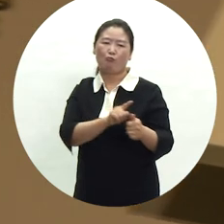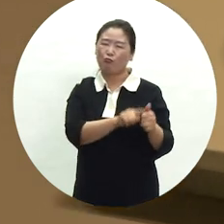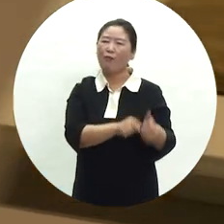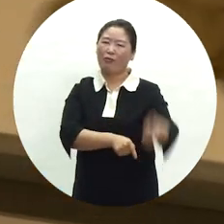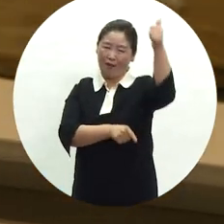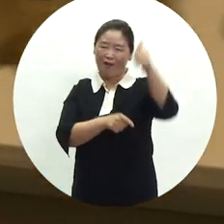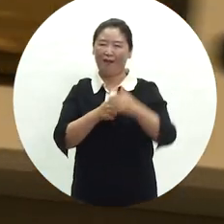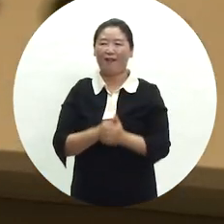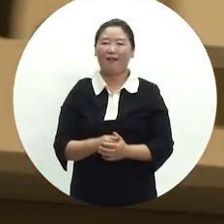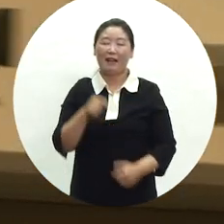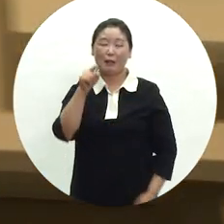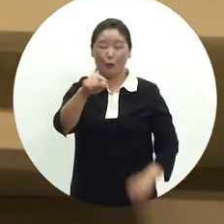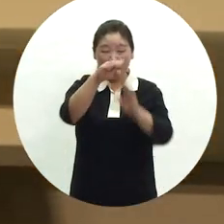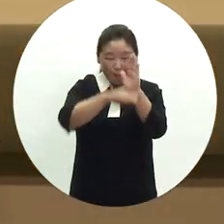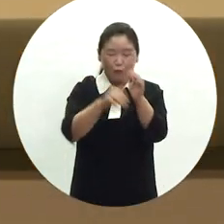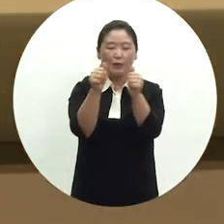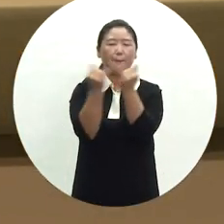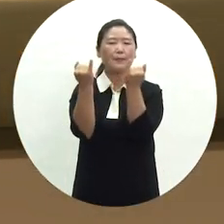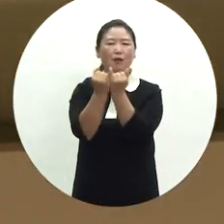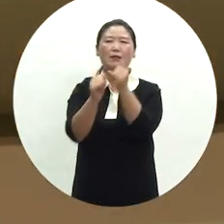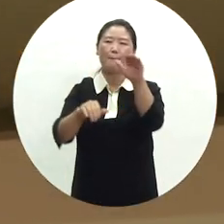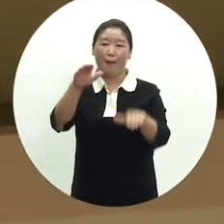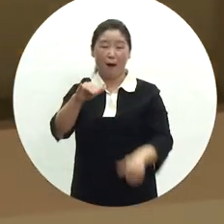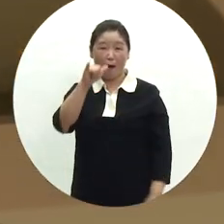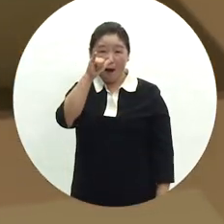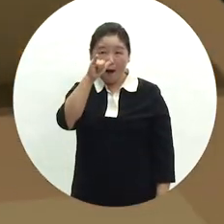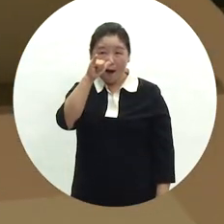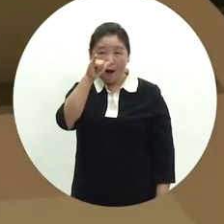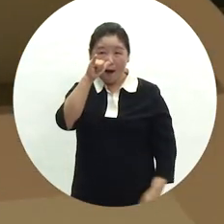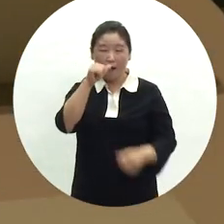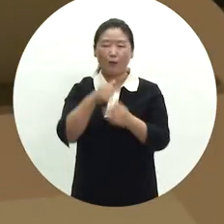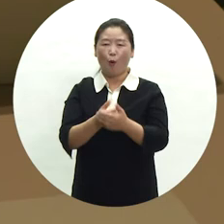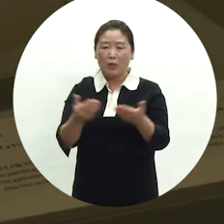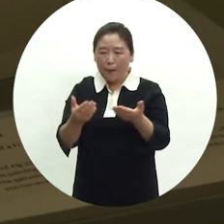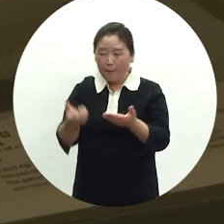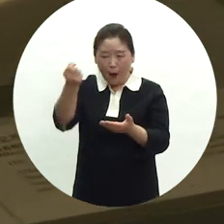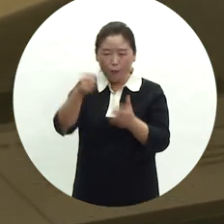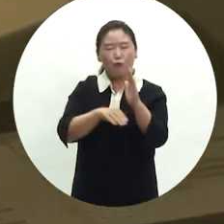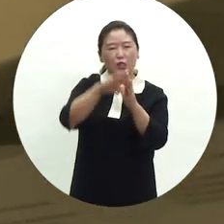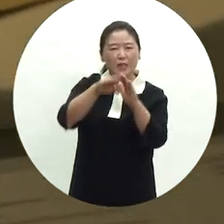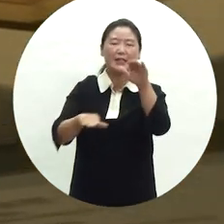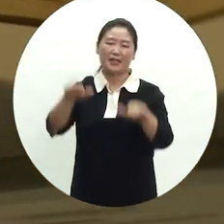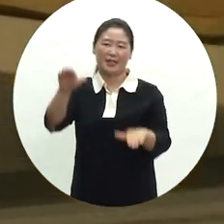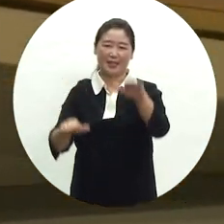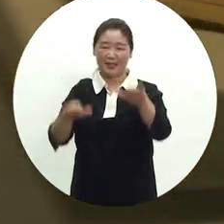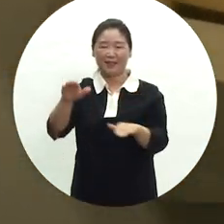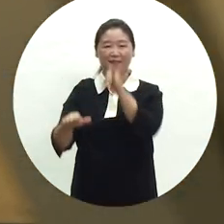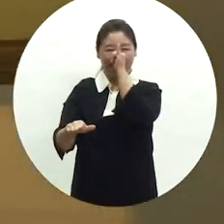신분과 남녀 성별에 구분을 두었기 때문에 가질 수 있는 일정한 지위와 직업의 범위가